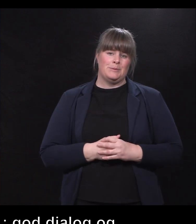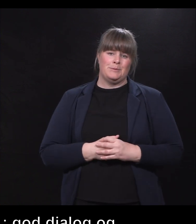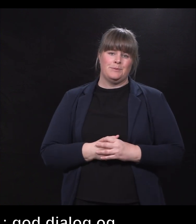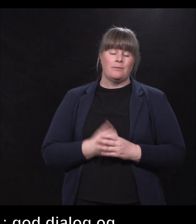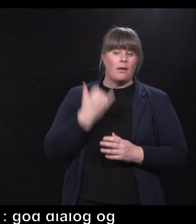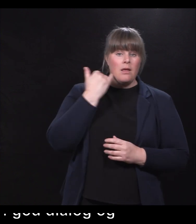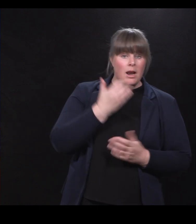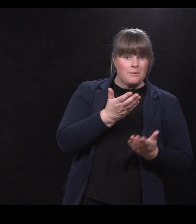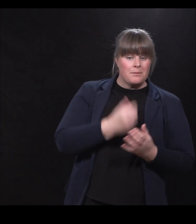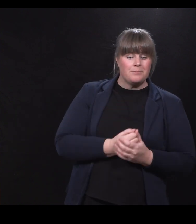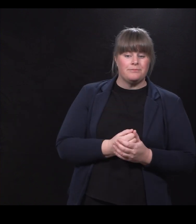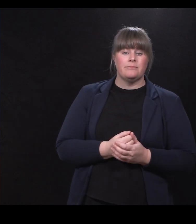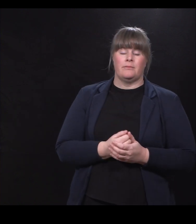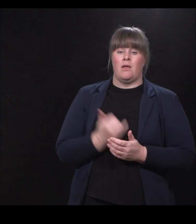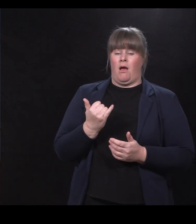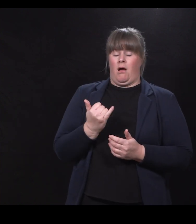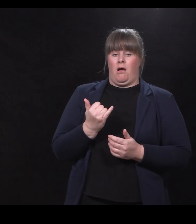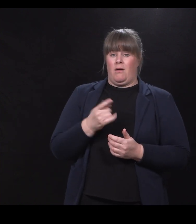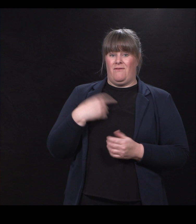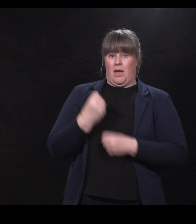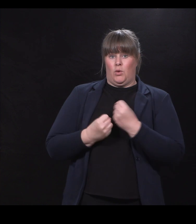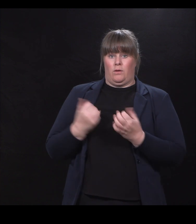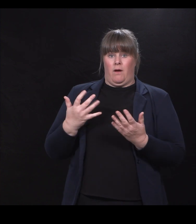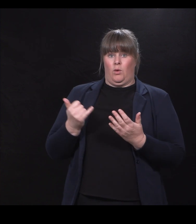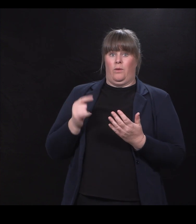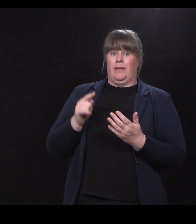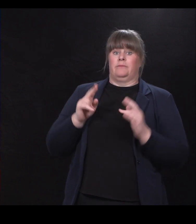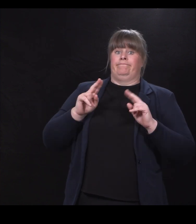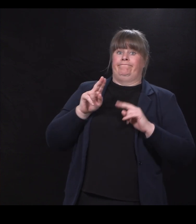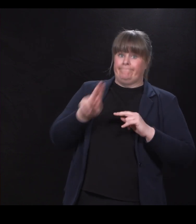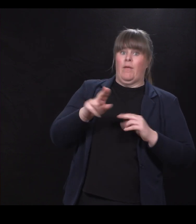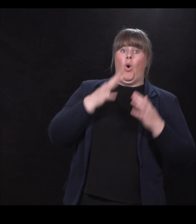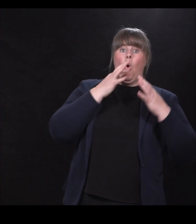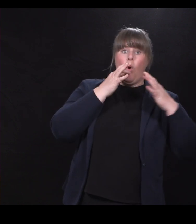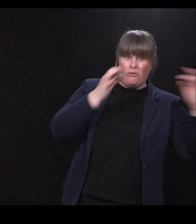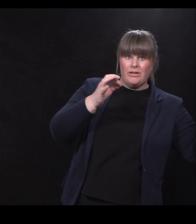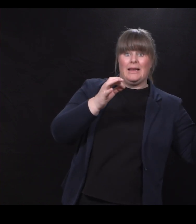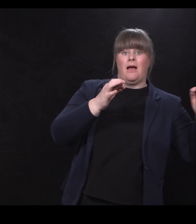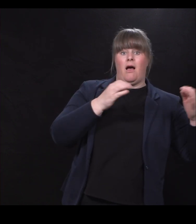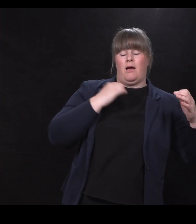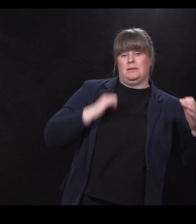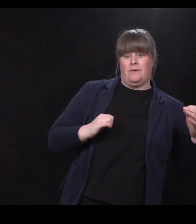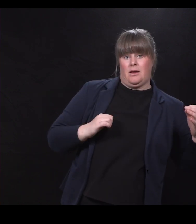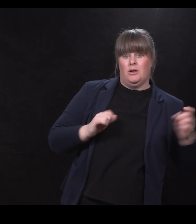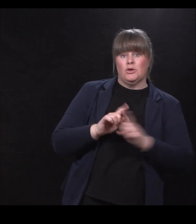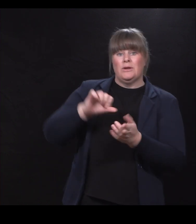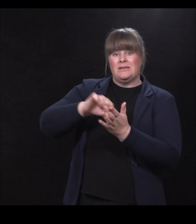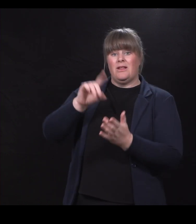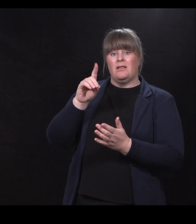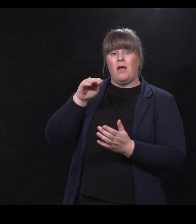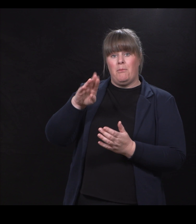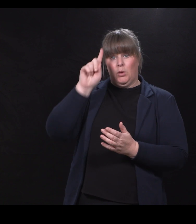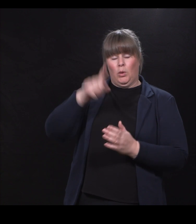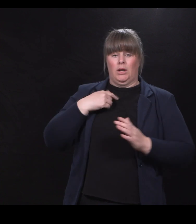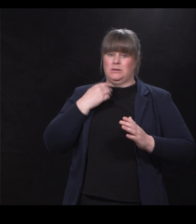Altså det som vi har gjort, det er jo i hovedsak åpenbart et offentlige ansvar. Så Steftesdam kunne jo stoppet der og